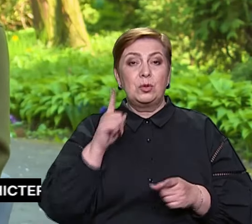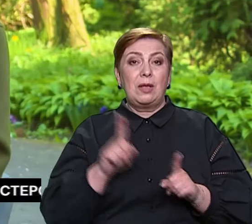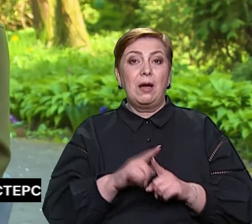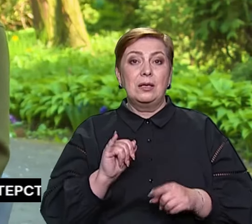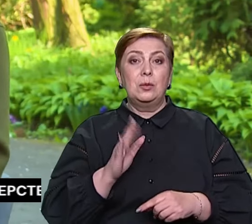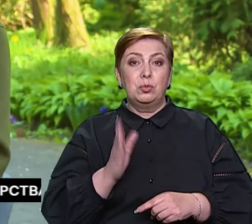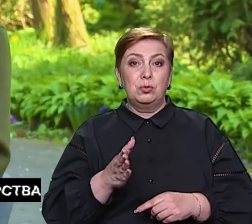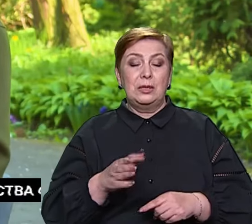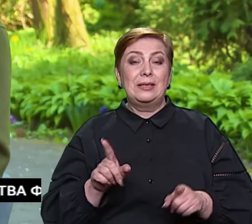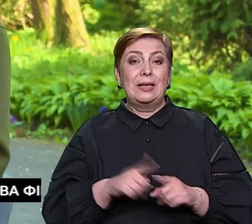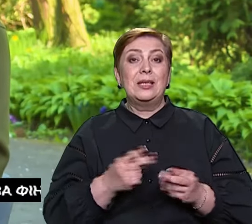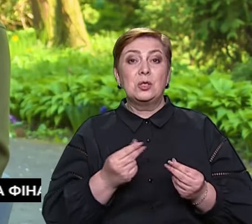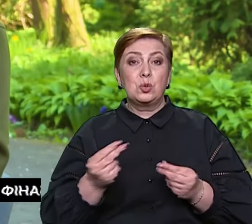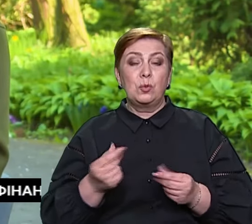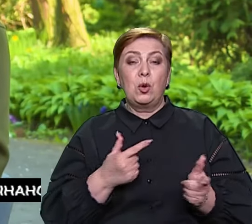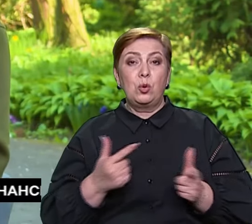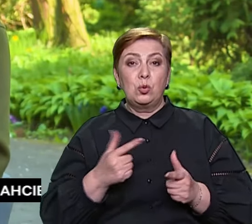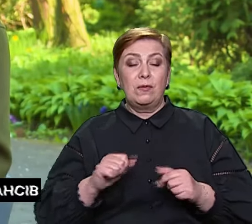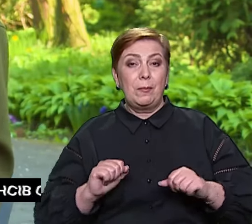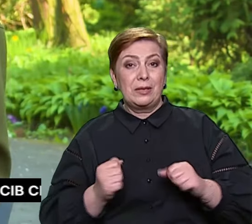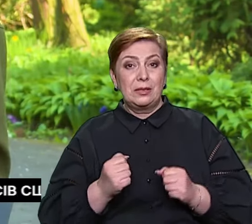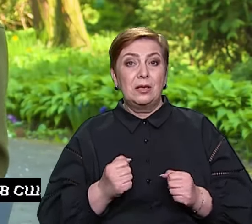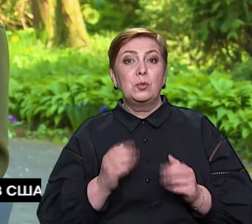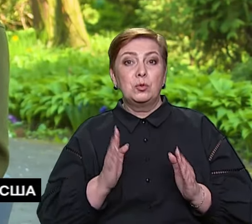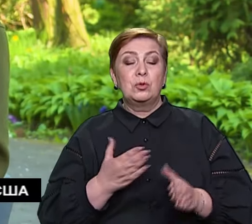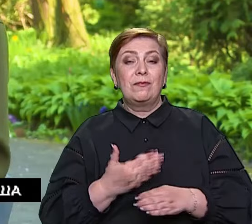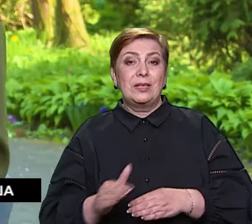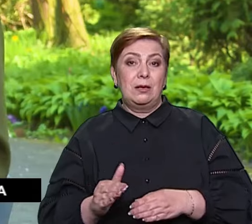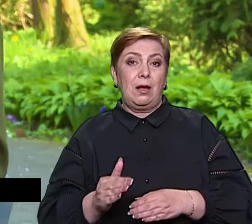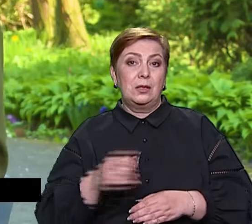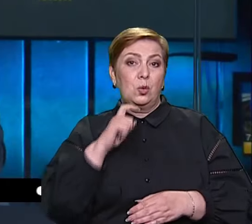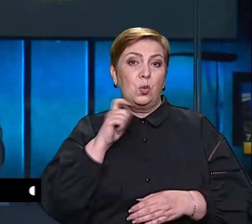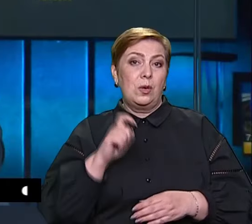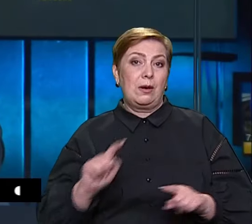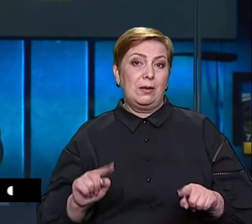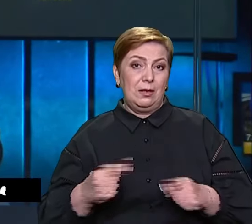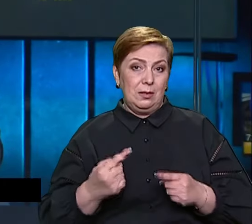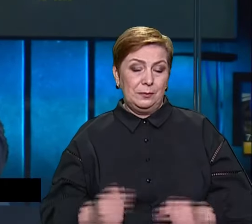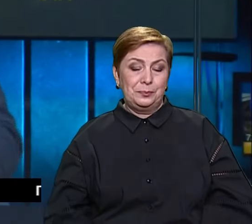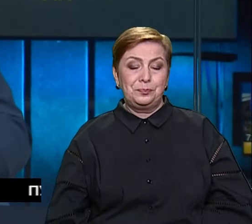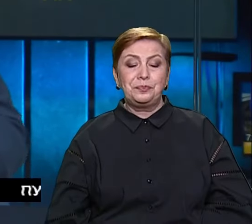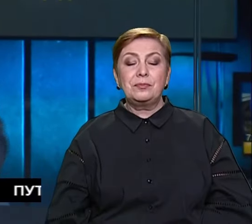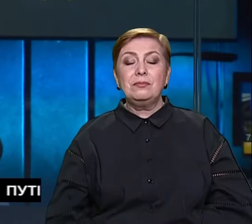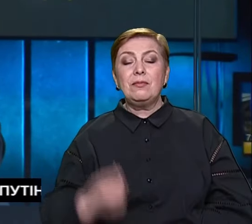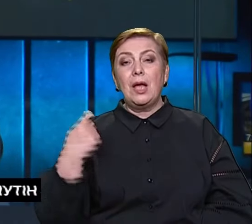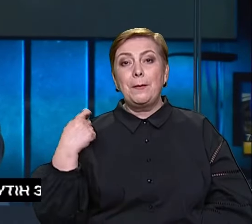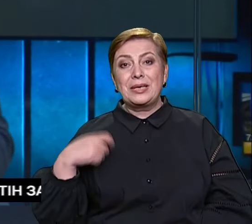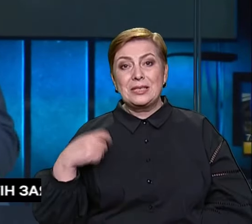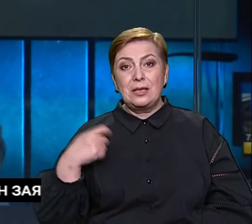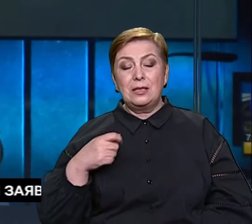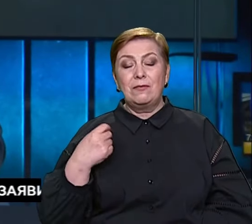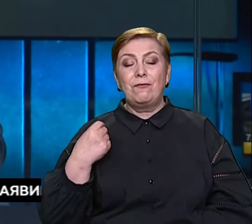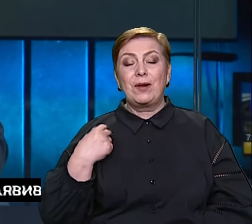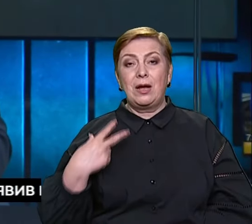Тобто такі суми, а готові партнери будуть виділяти Україну. Президент Флари Франції Еммануель